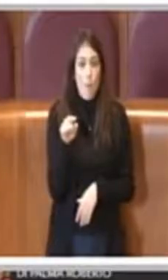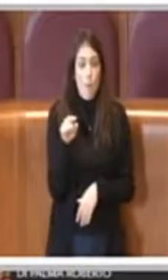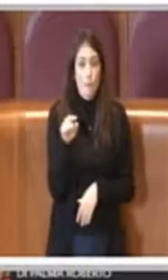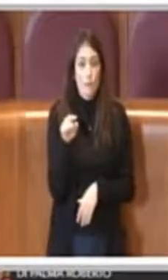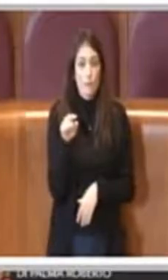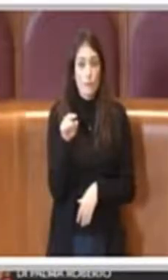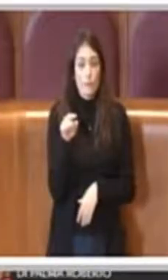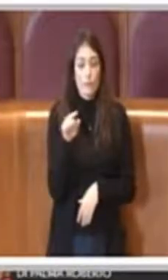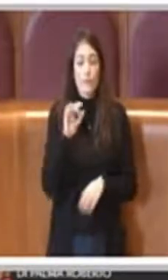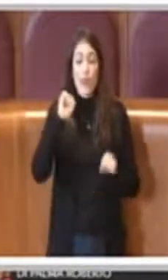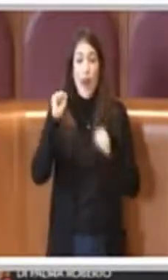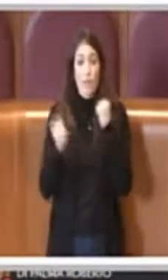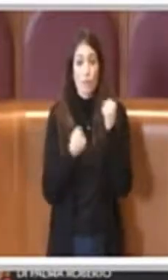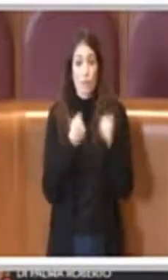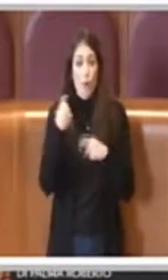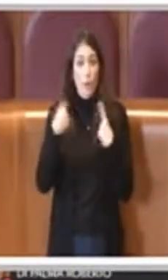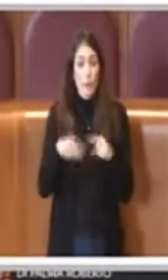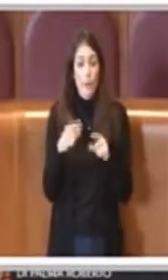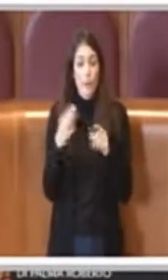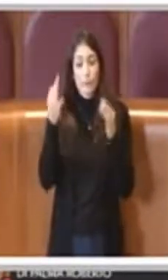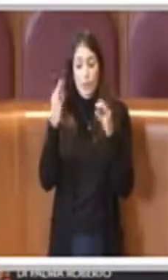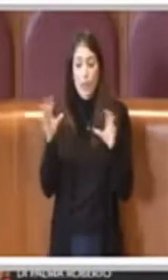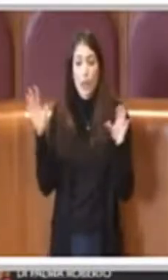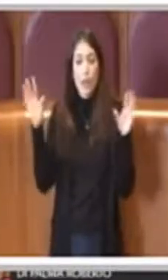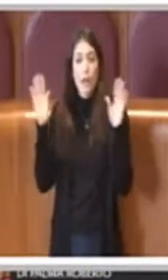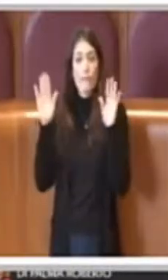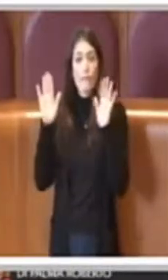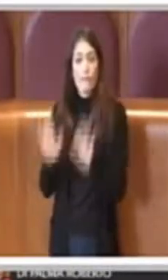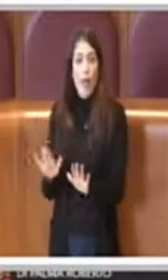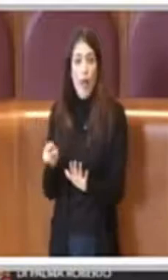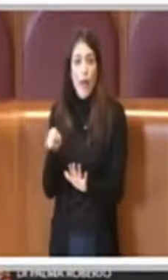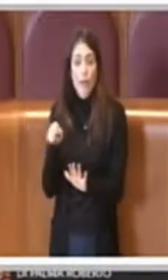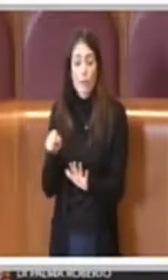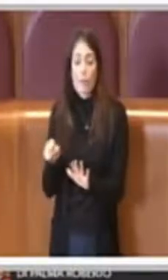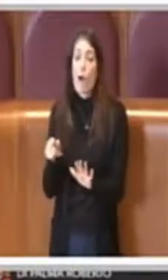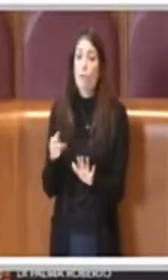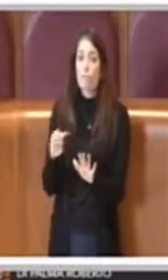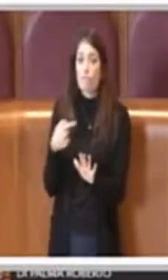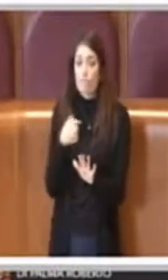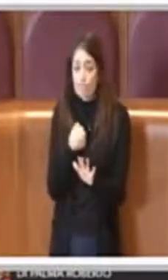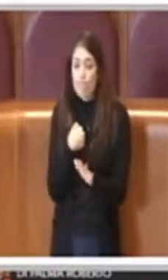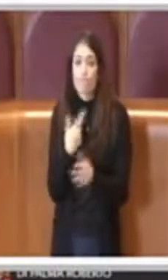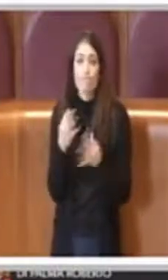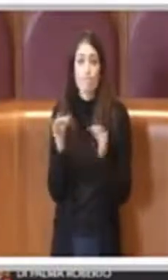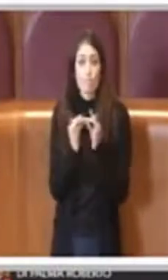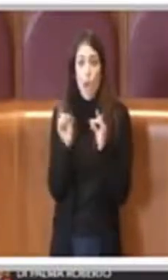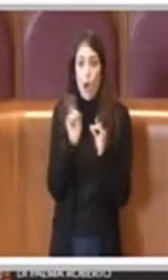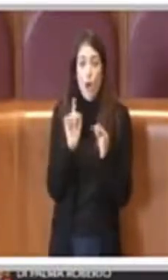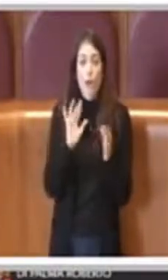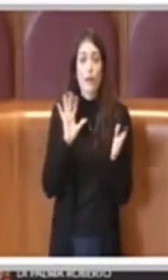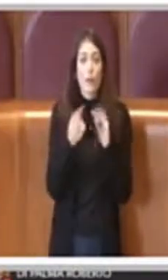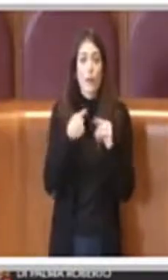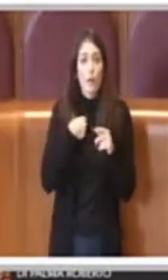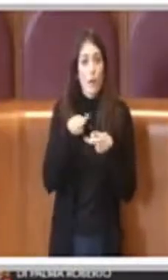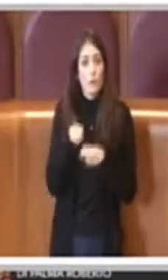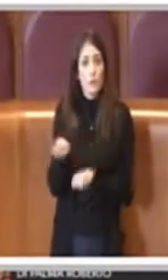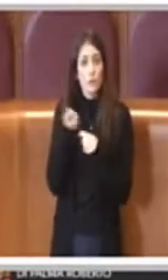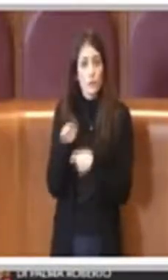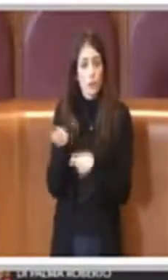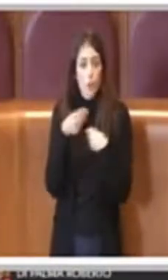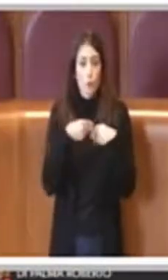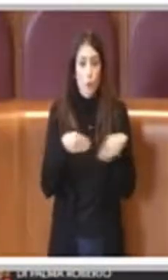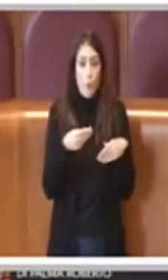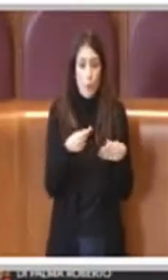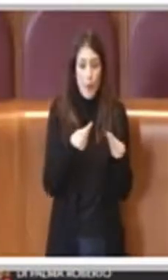azioni, io non sono rimasta immobile, pertanto ho sollecitato con tutte le forme possibili e gli strumenti dati